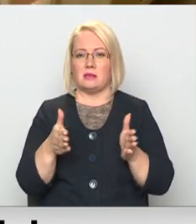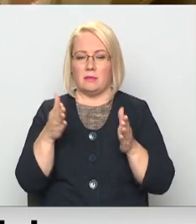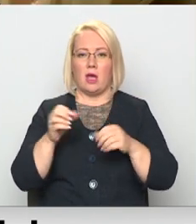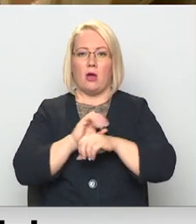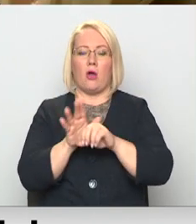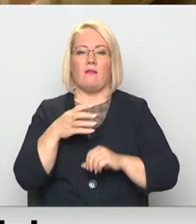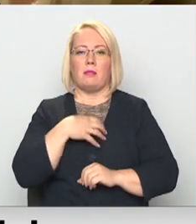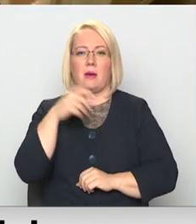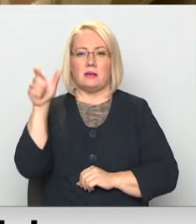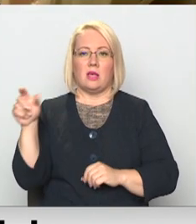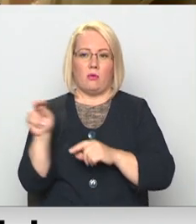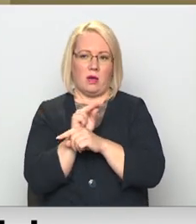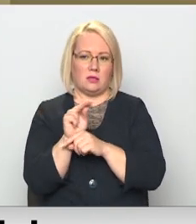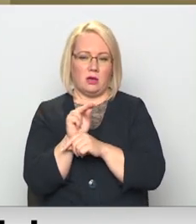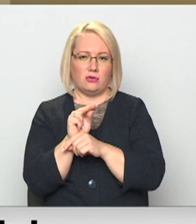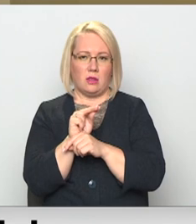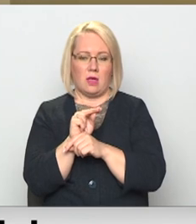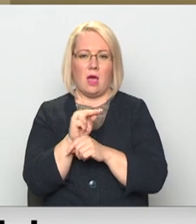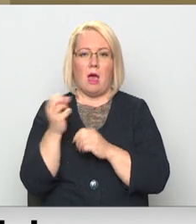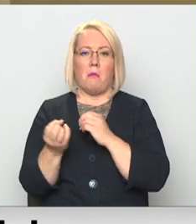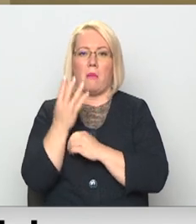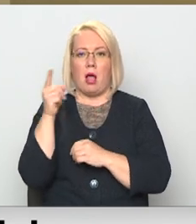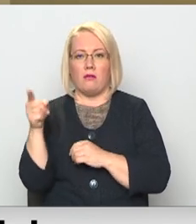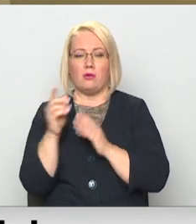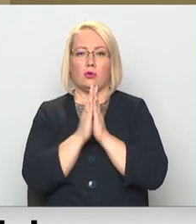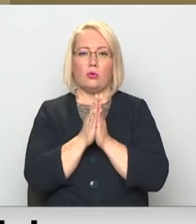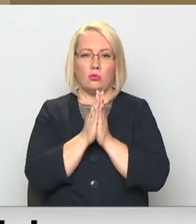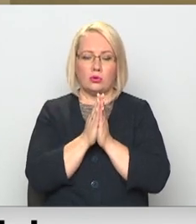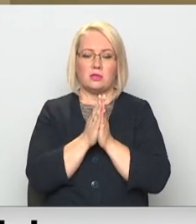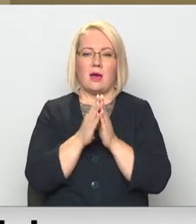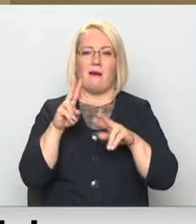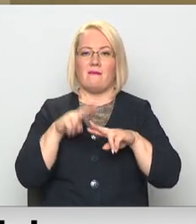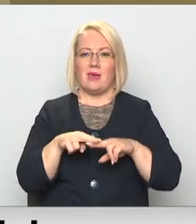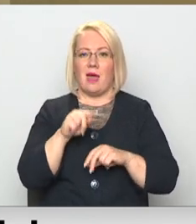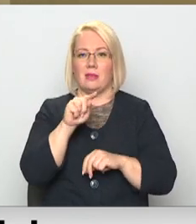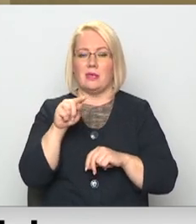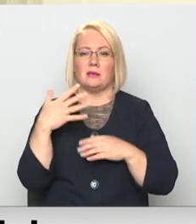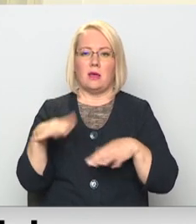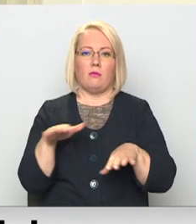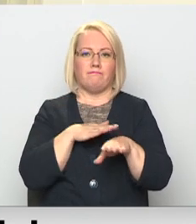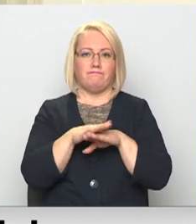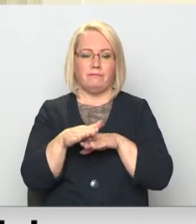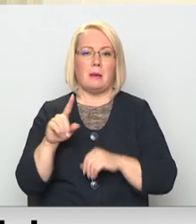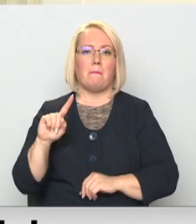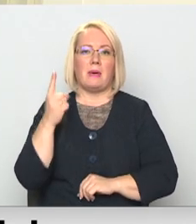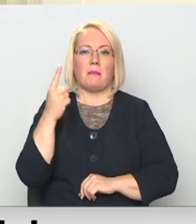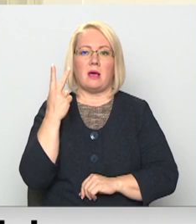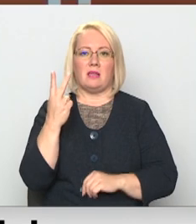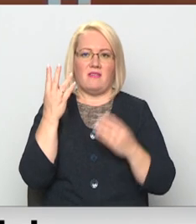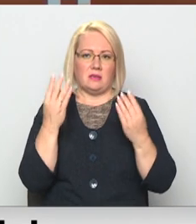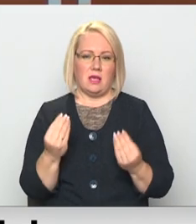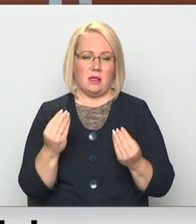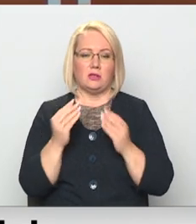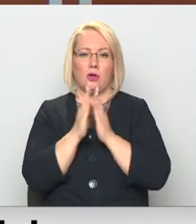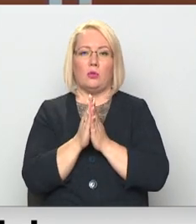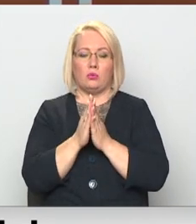-19 pacientu ārstēšanā. Kāu balvos, tā ludzā atvēlētās gultas vietas tikai aizpildītas jau pirmajās divās dienās.